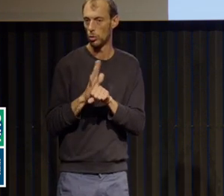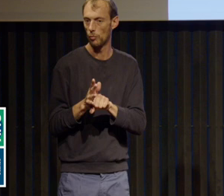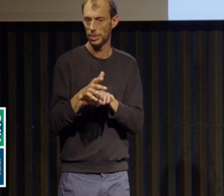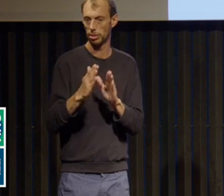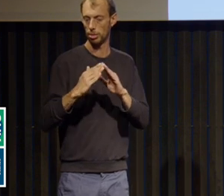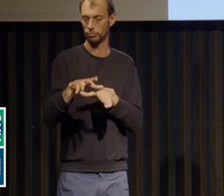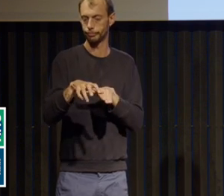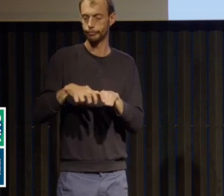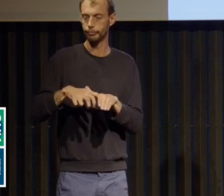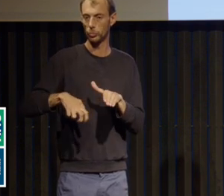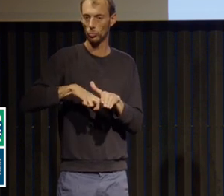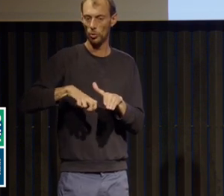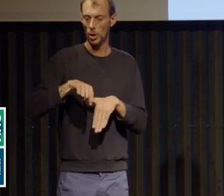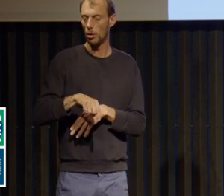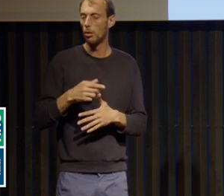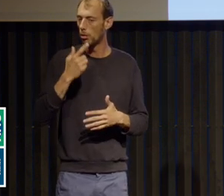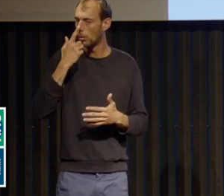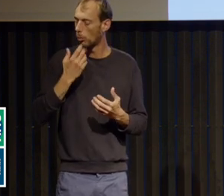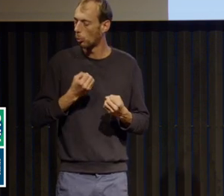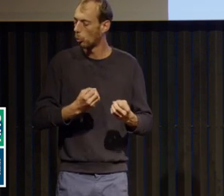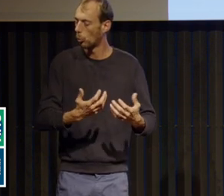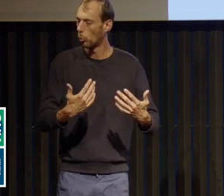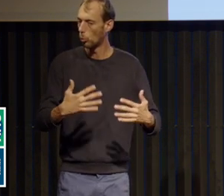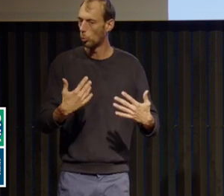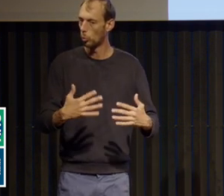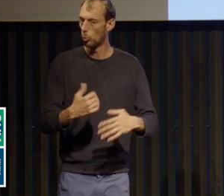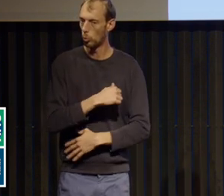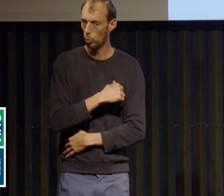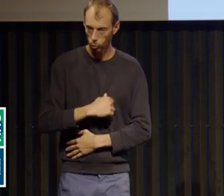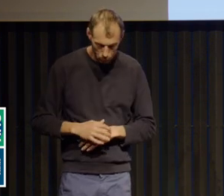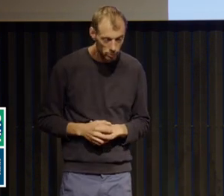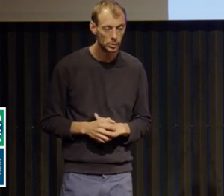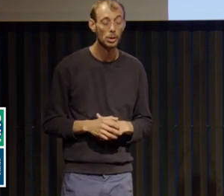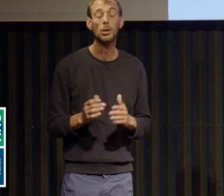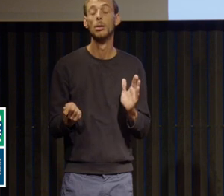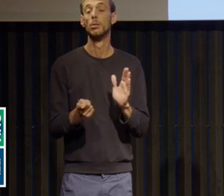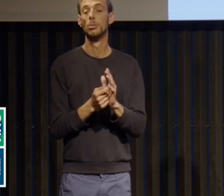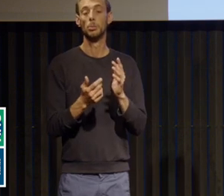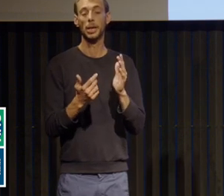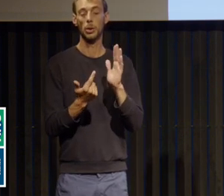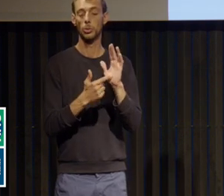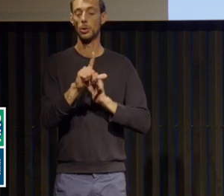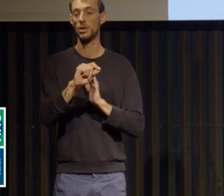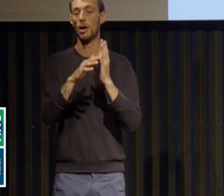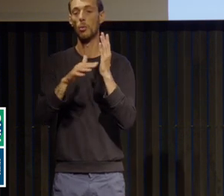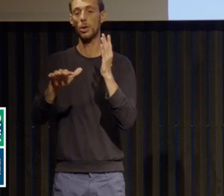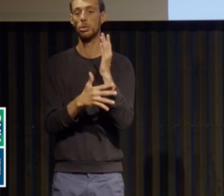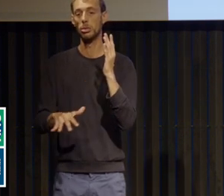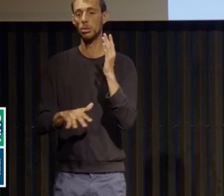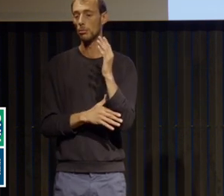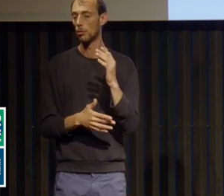importants et on a vu une flambée des demandes de consultation à l'automne 2020. Alors, ça correspond